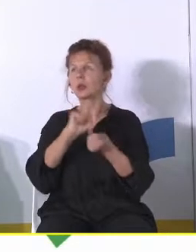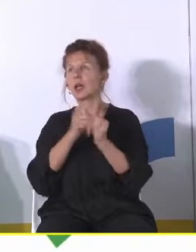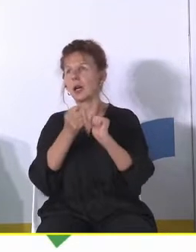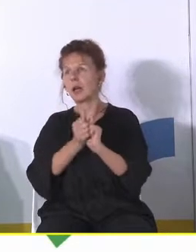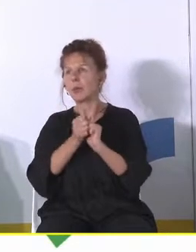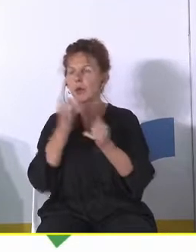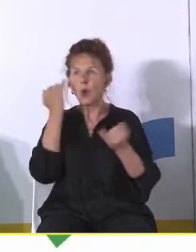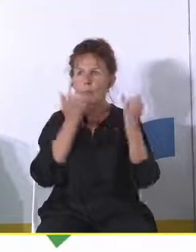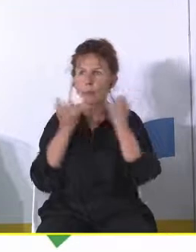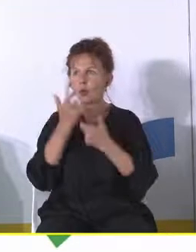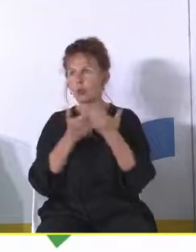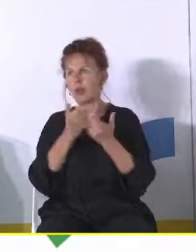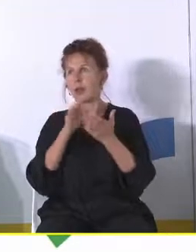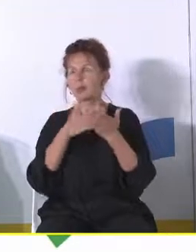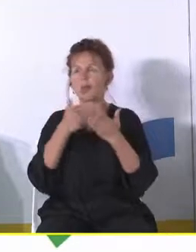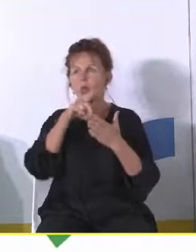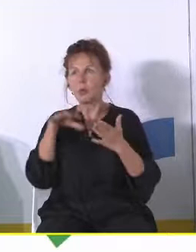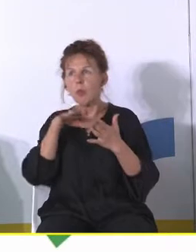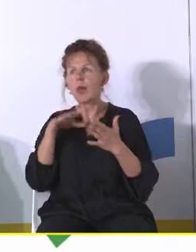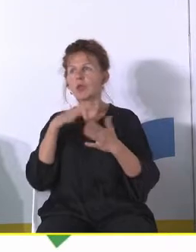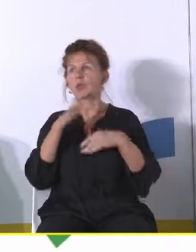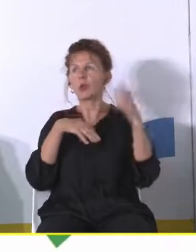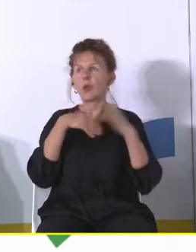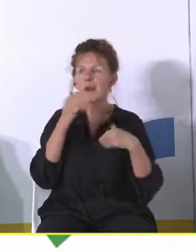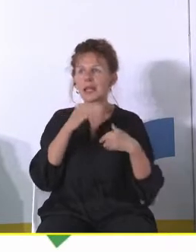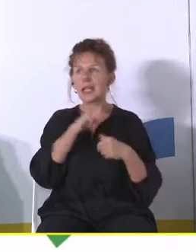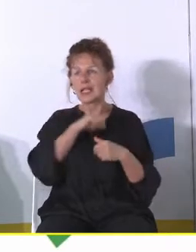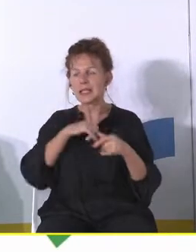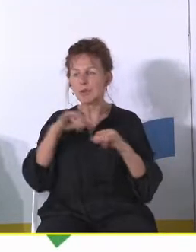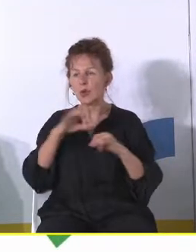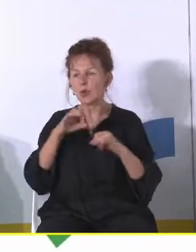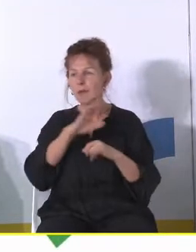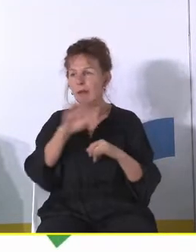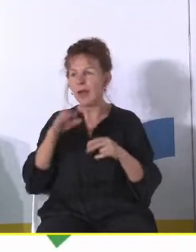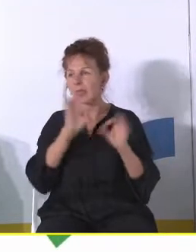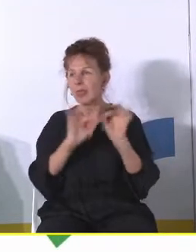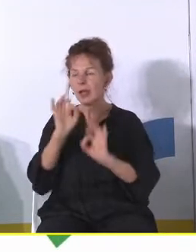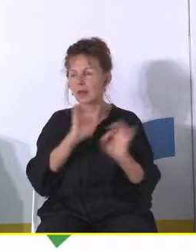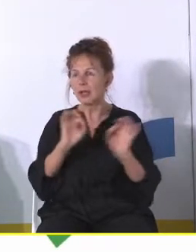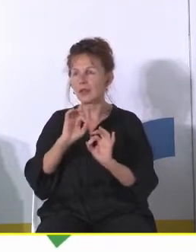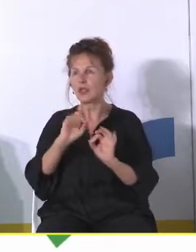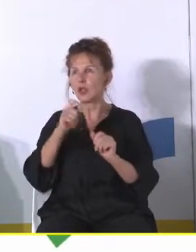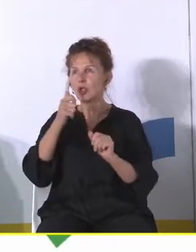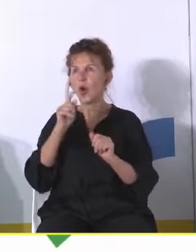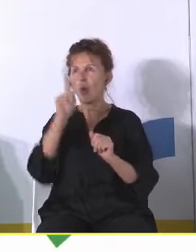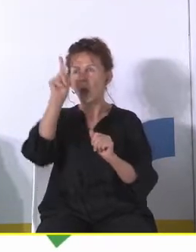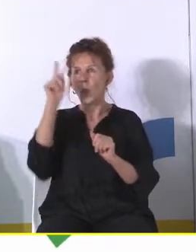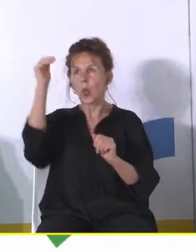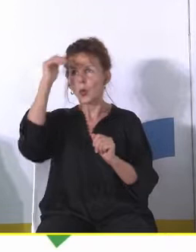społeczność budowanie to samorząd ma naprawiać to co się od góry